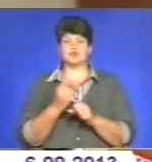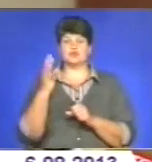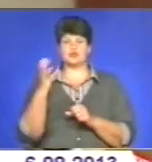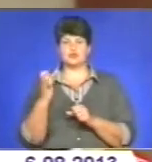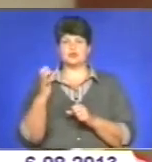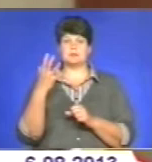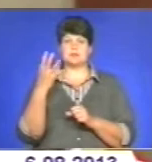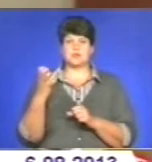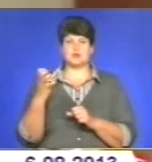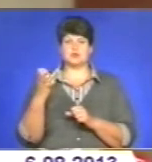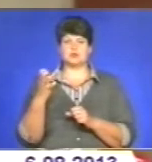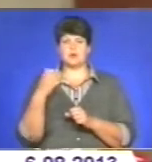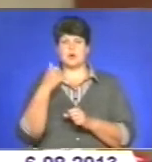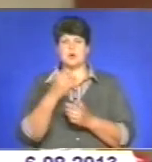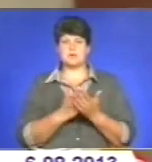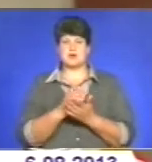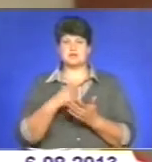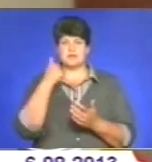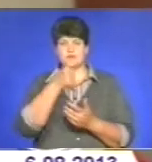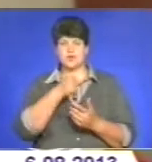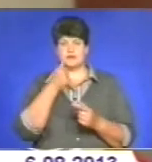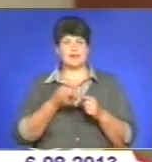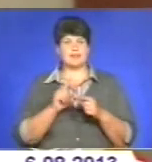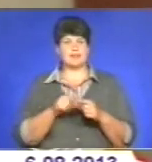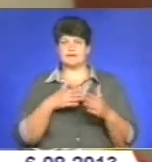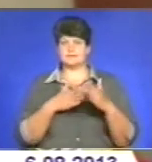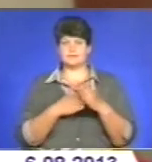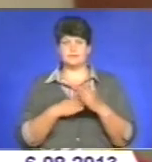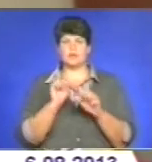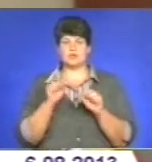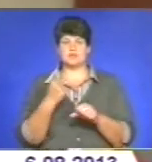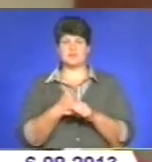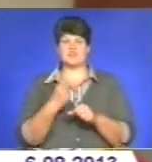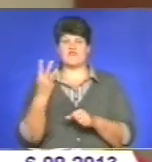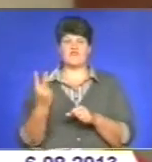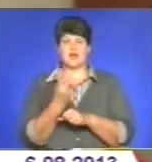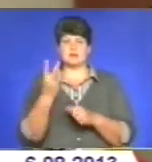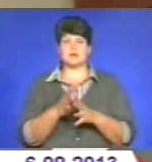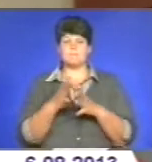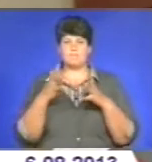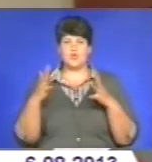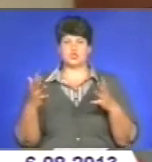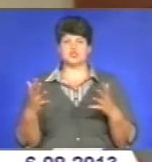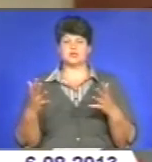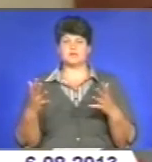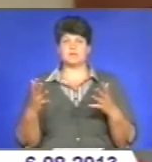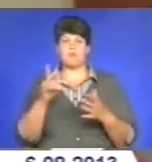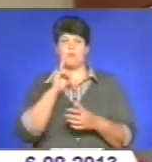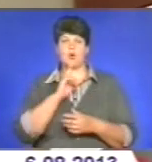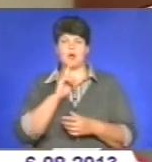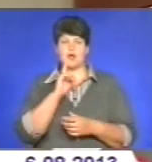500 операцій в год. І це не передел, ми можемо робимо в два рази більше, пока